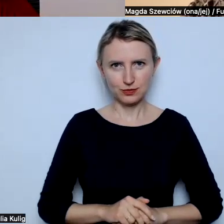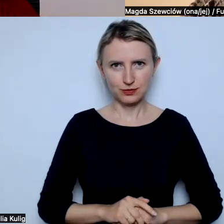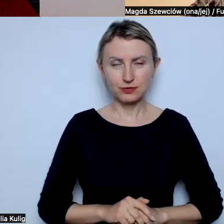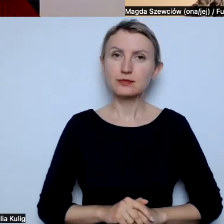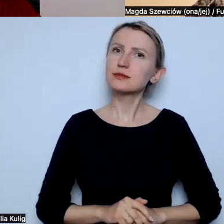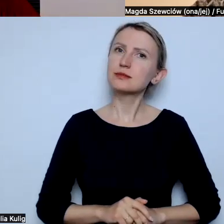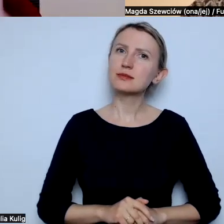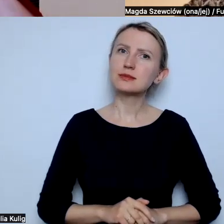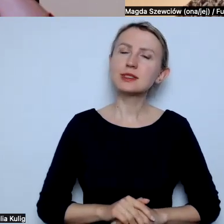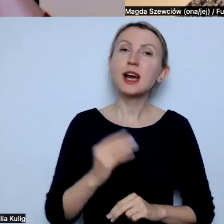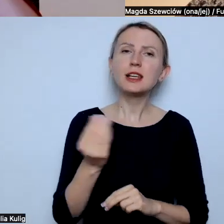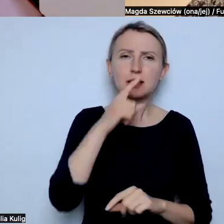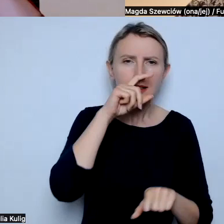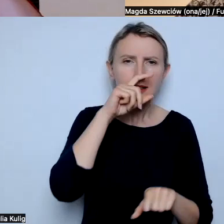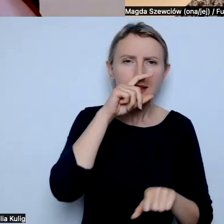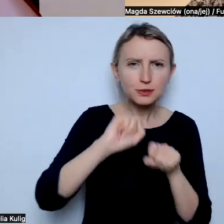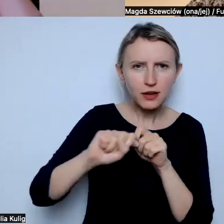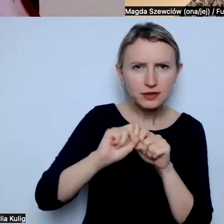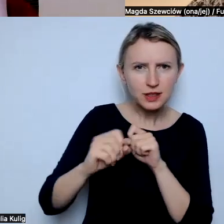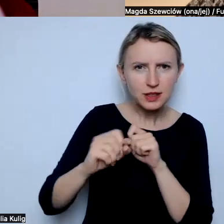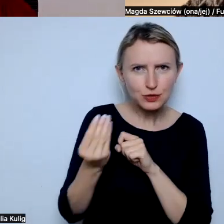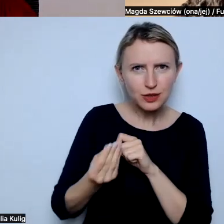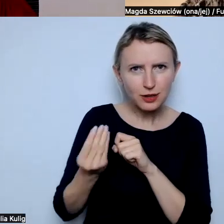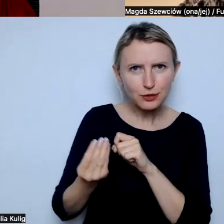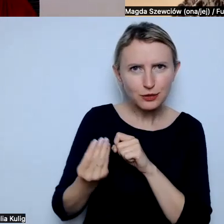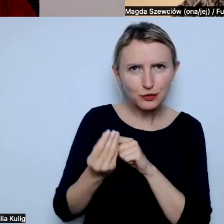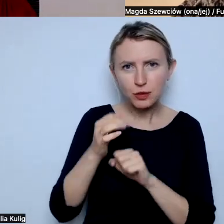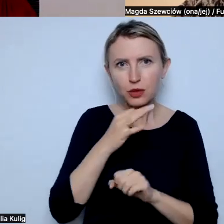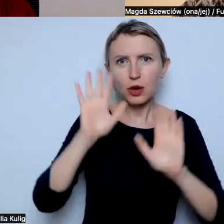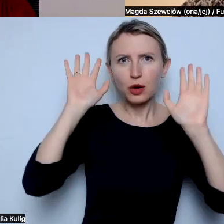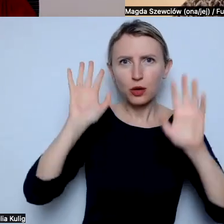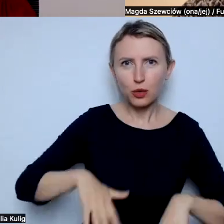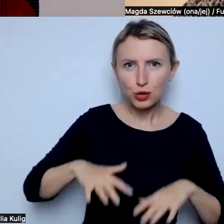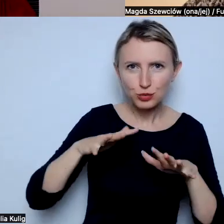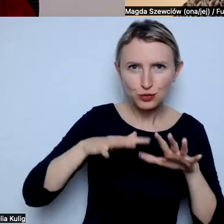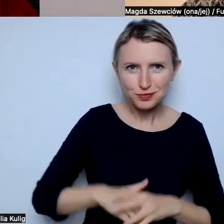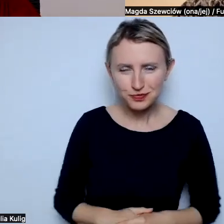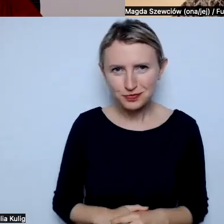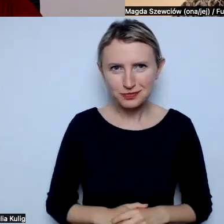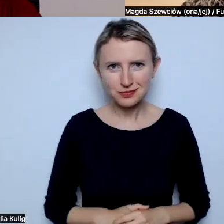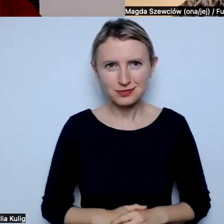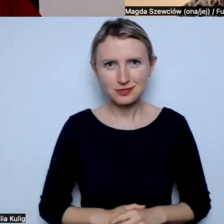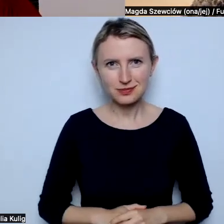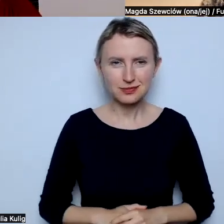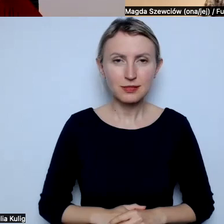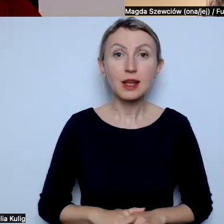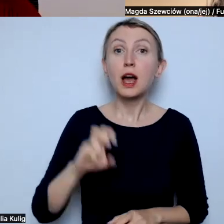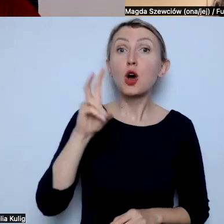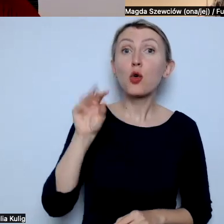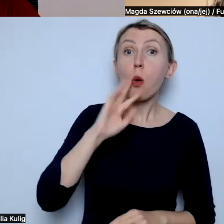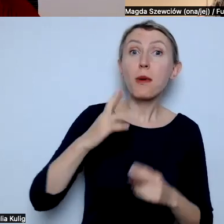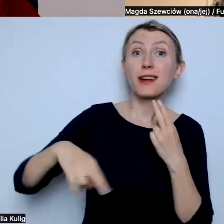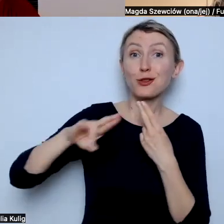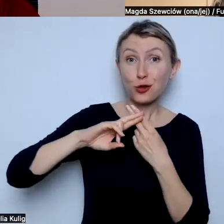Teraz tutaj tylko jeszcze sprawdzam, czy coś nam się tutaj pojawia. Hurray, pojawiło się. Hubert nam odpowiada